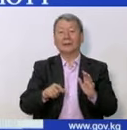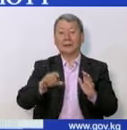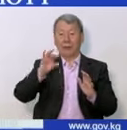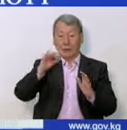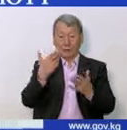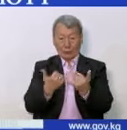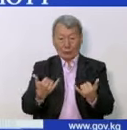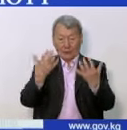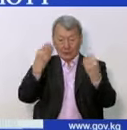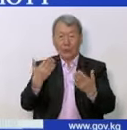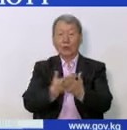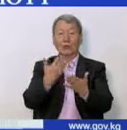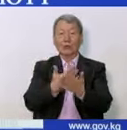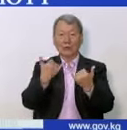такая статистика на сегодня.